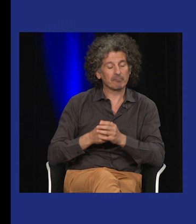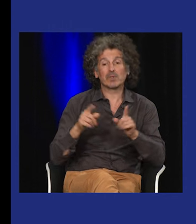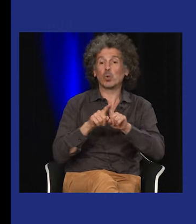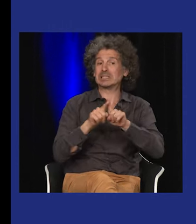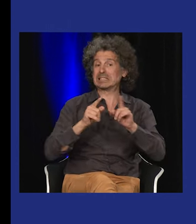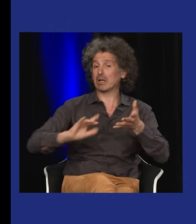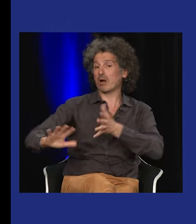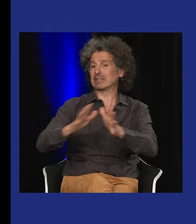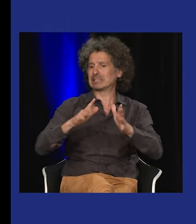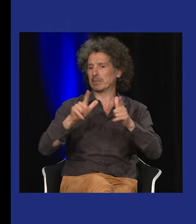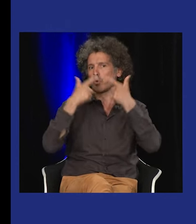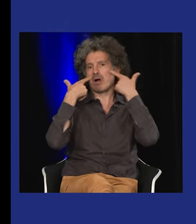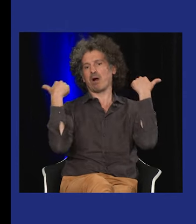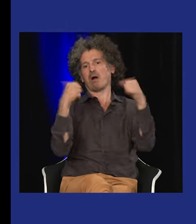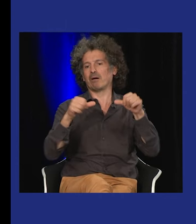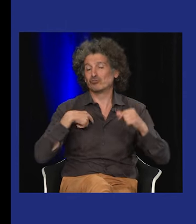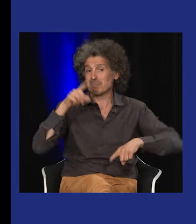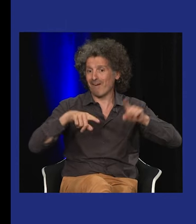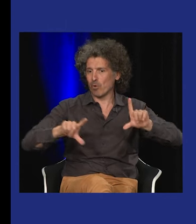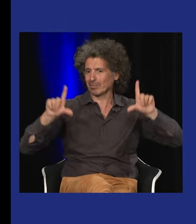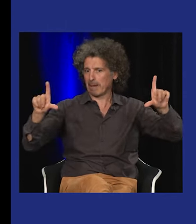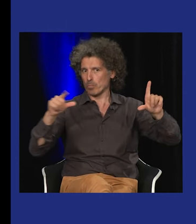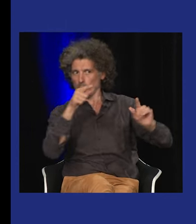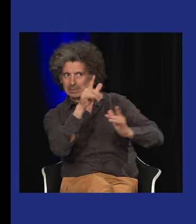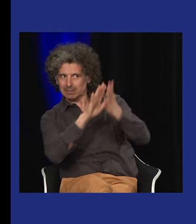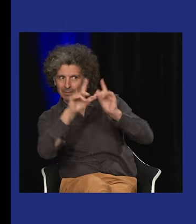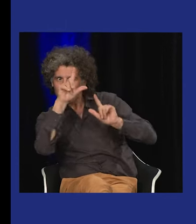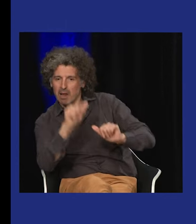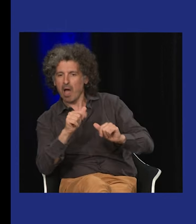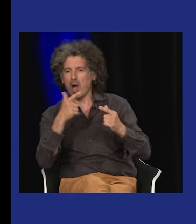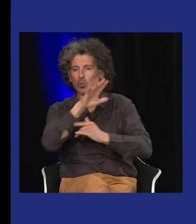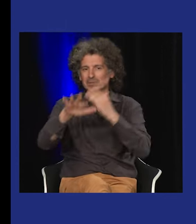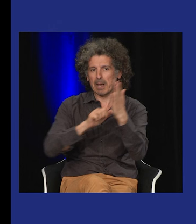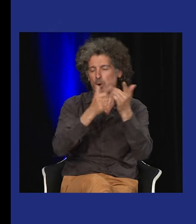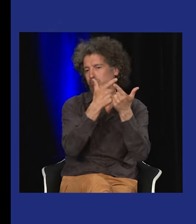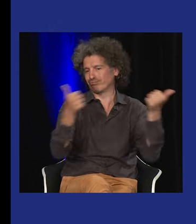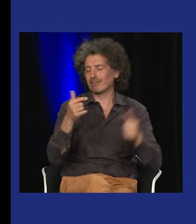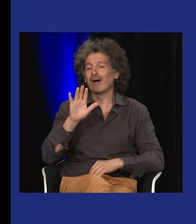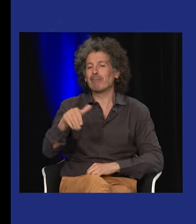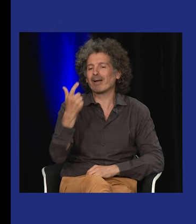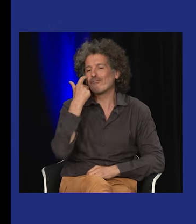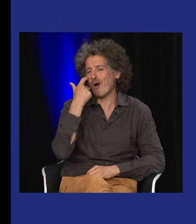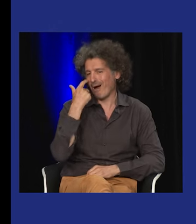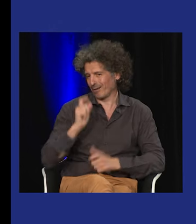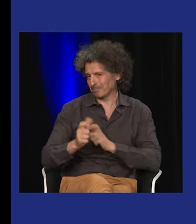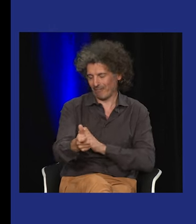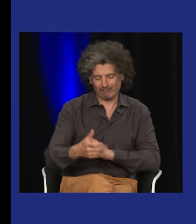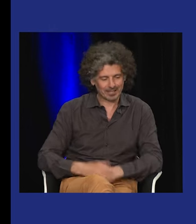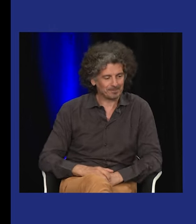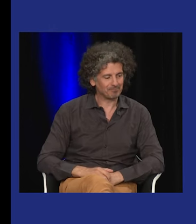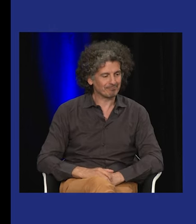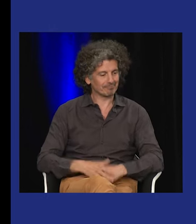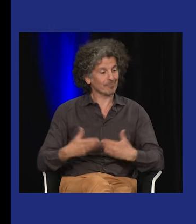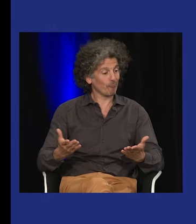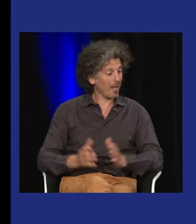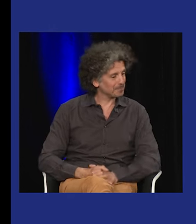la politique. Et la langue des signes, effectivement, dans des tableaux, il va y avoir des symboliques. On va